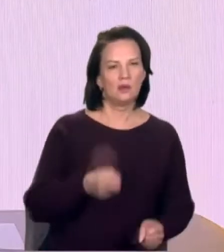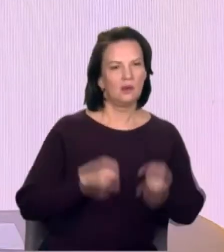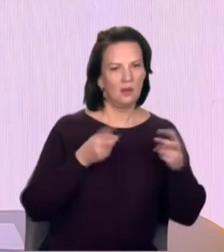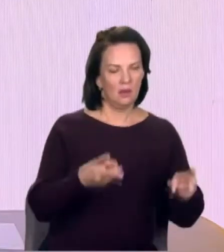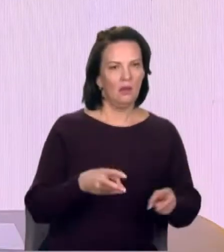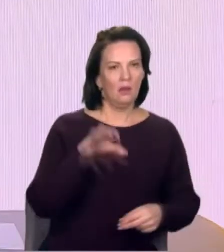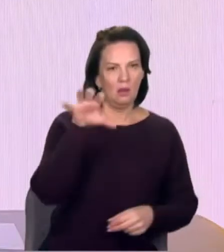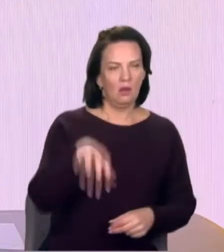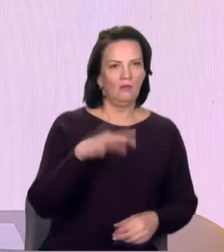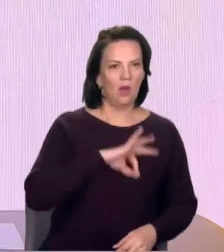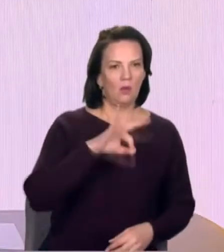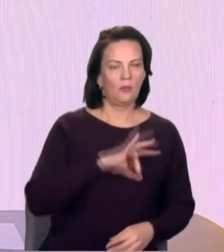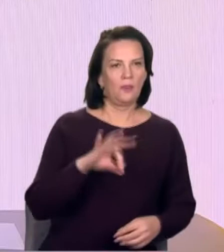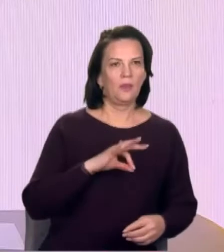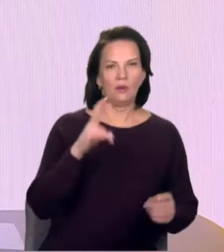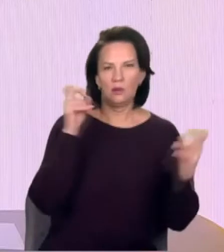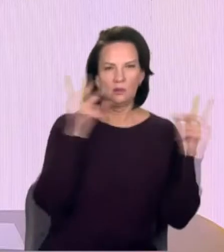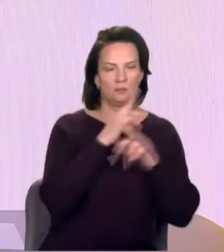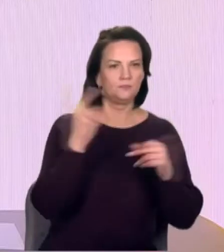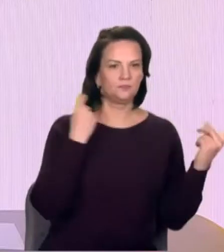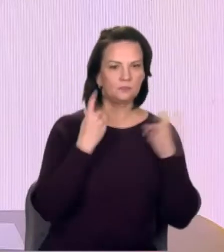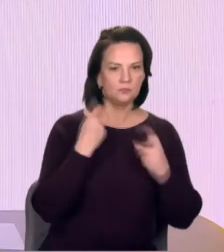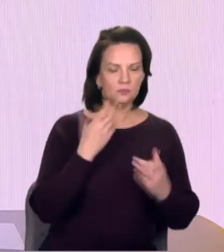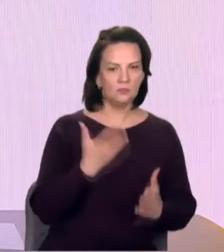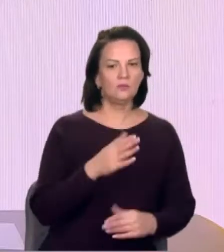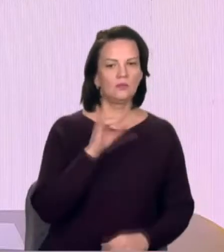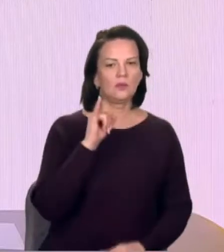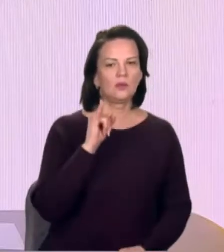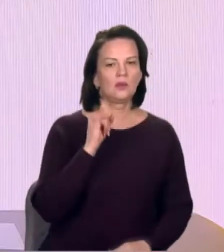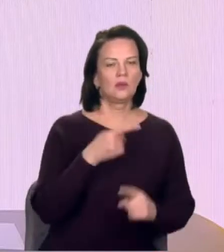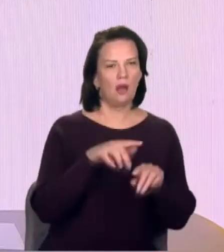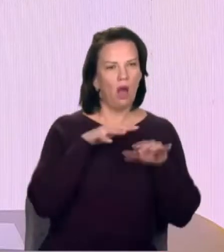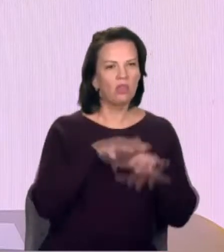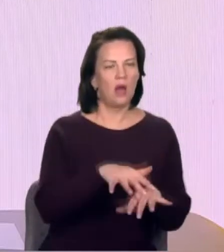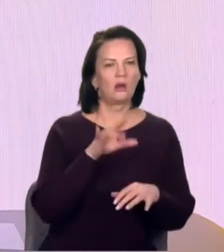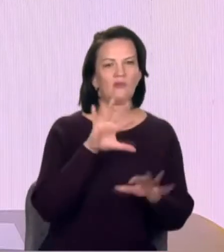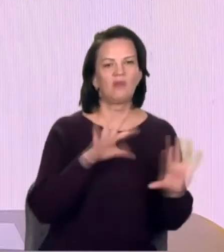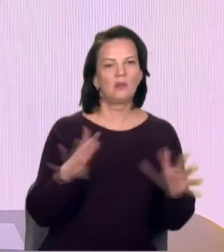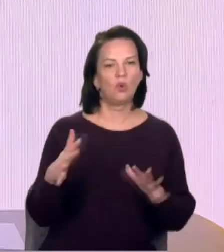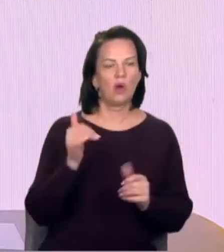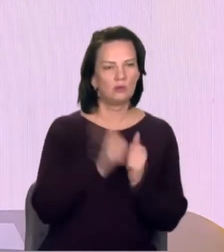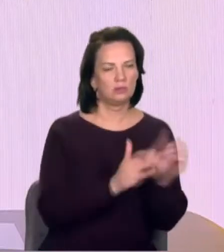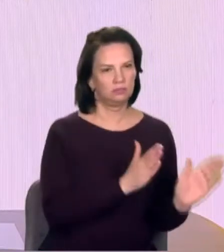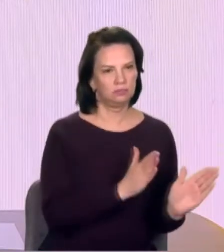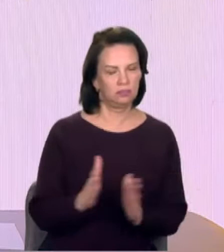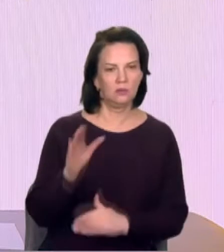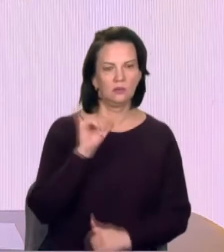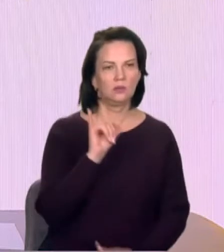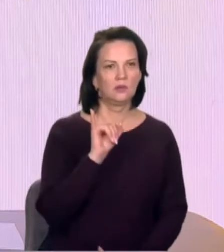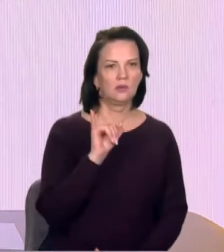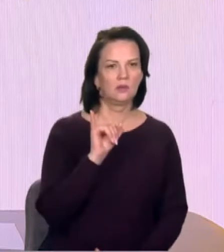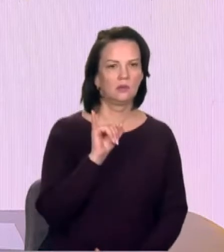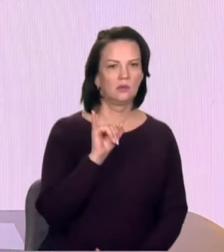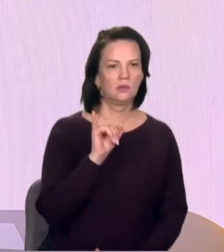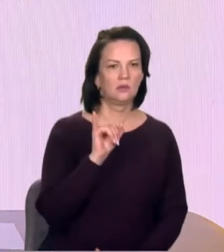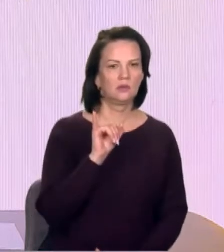Більше, ніж раніше, дезінформаційні атаки відбуваються регулярно, і дії з дезінформацією коригуються,